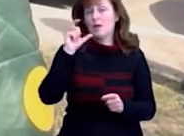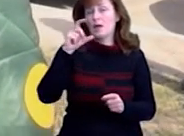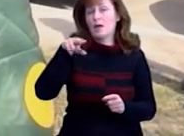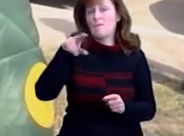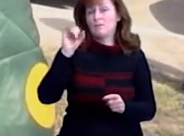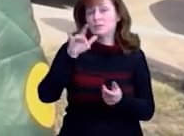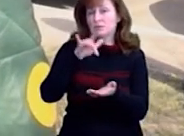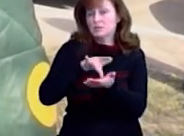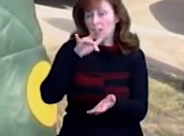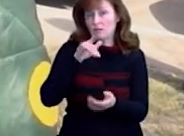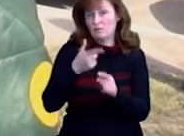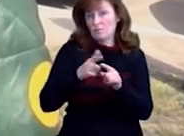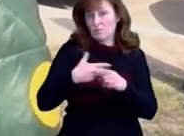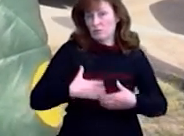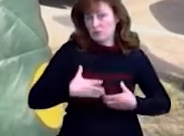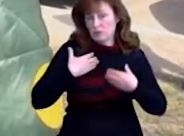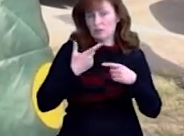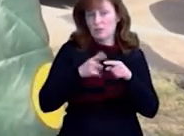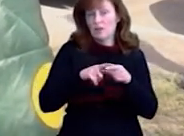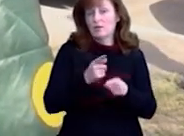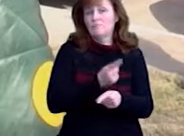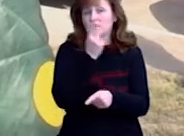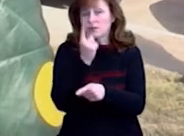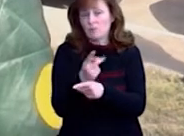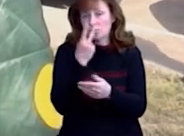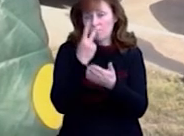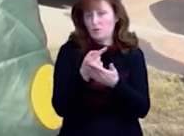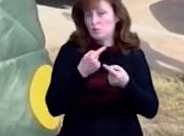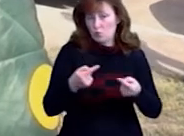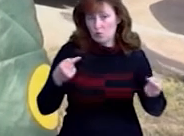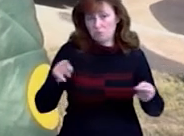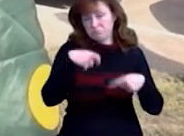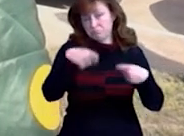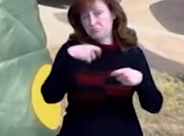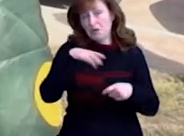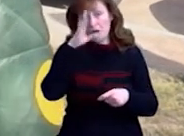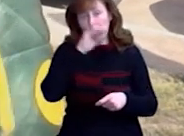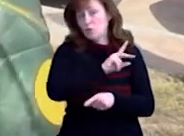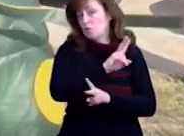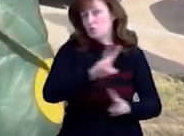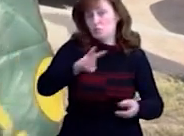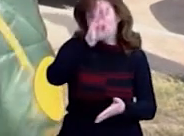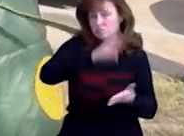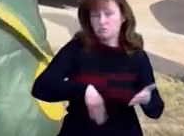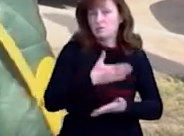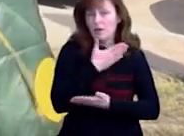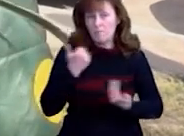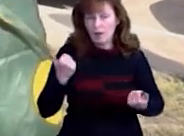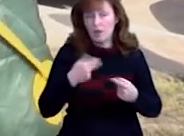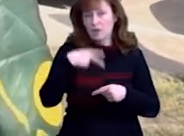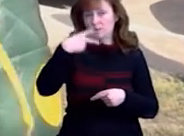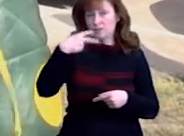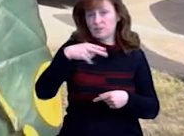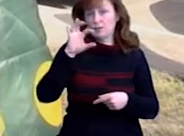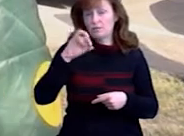картина страшна, бо це заборонені види товару і вони торгують, і ніхто їх не штрафує. 20.03 я